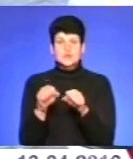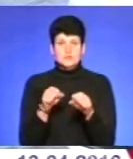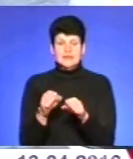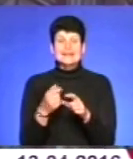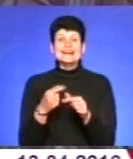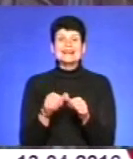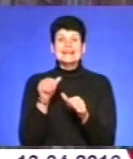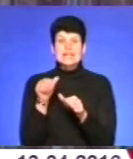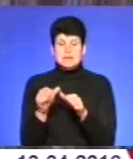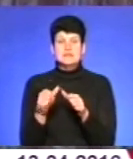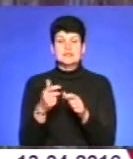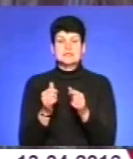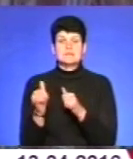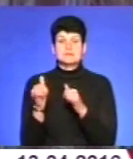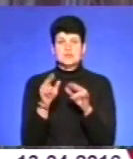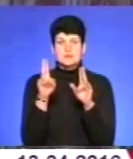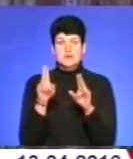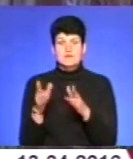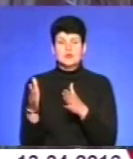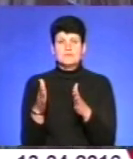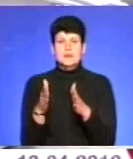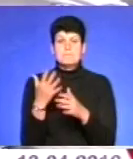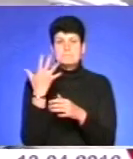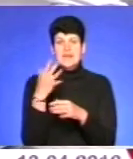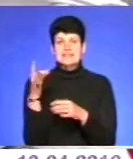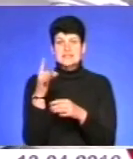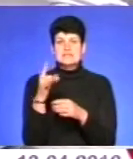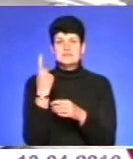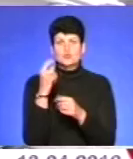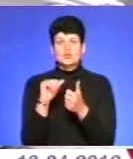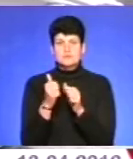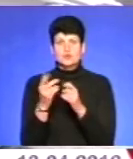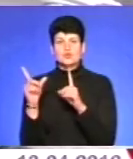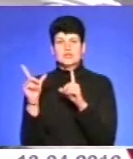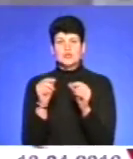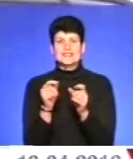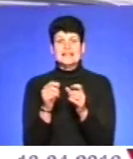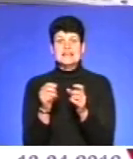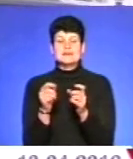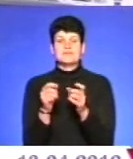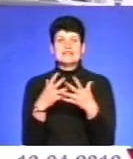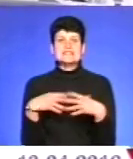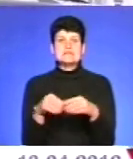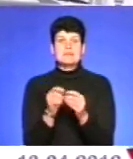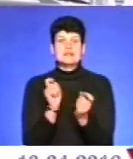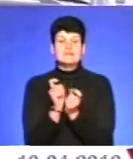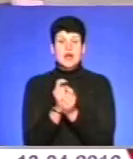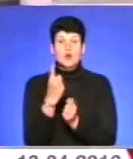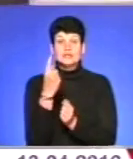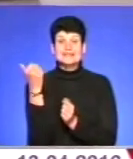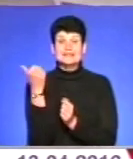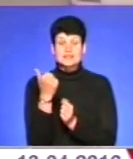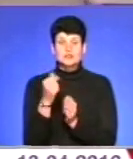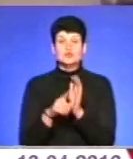правил дорожнього руху, щонайменше п'ять разів за зміну, патрульним доводиться виїжджати на сімейні сварки. А тиждень тому поліцейські